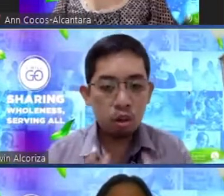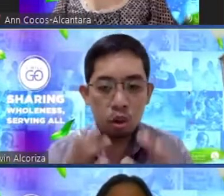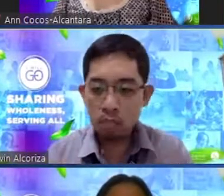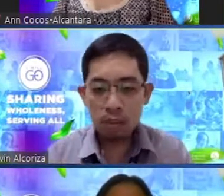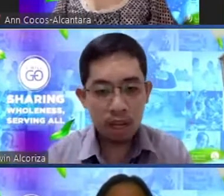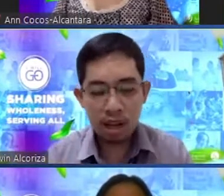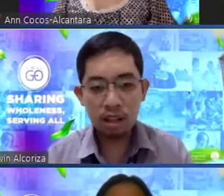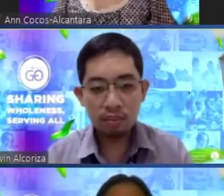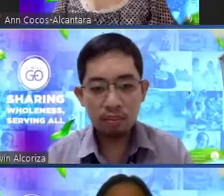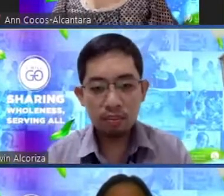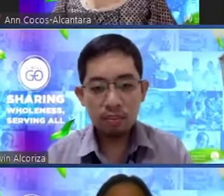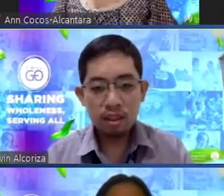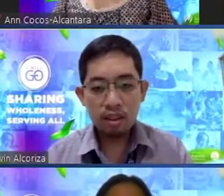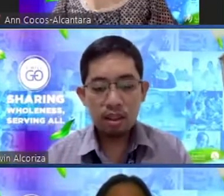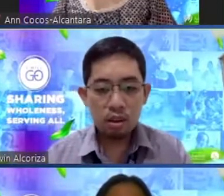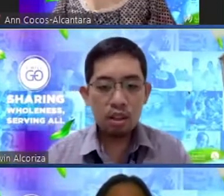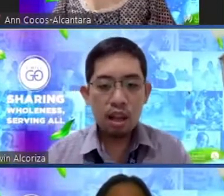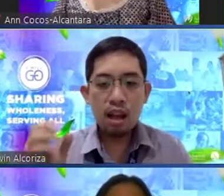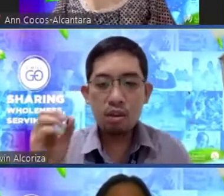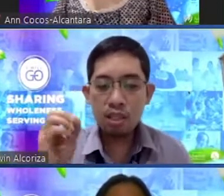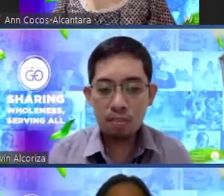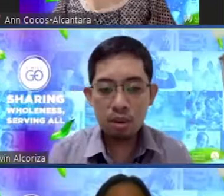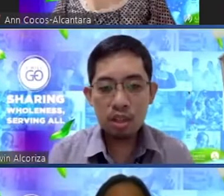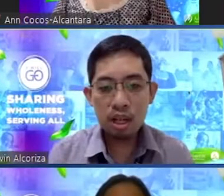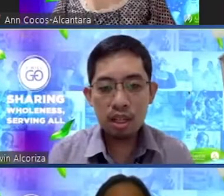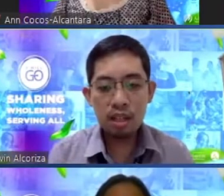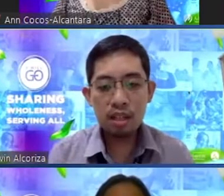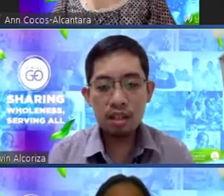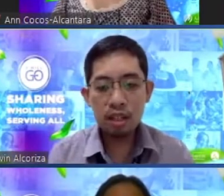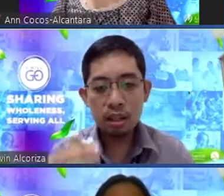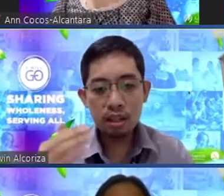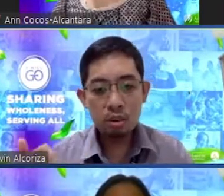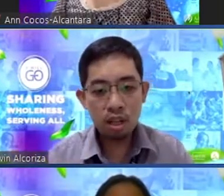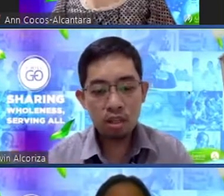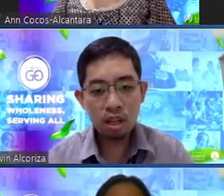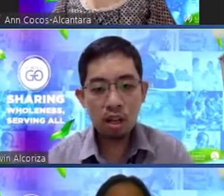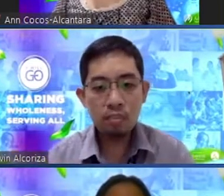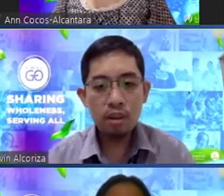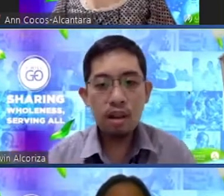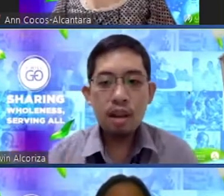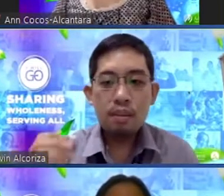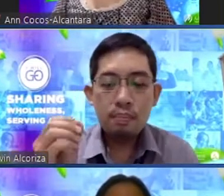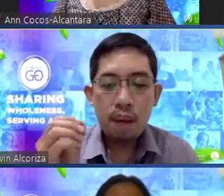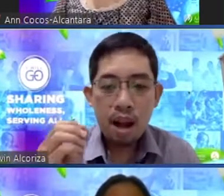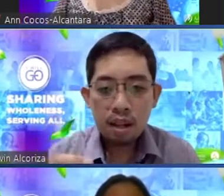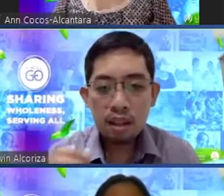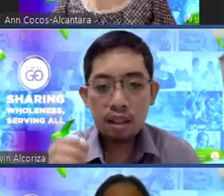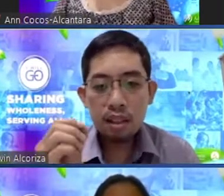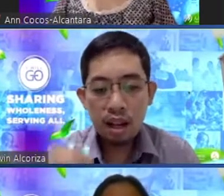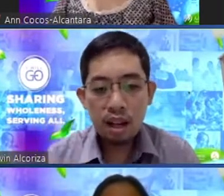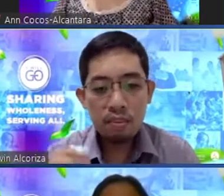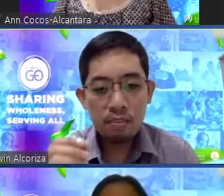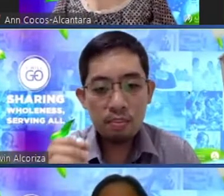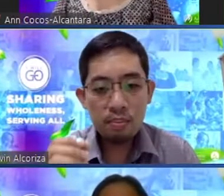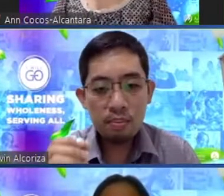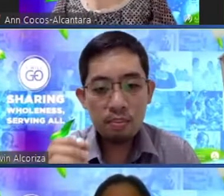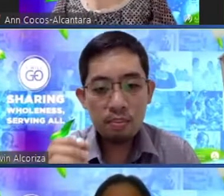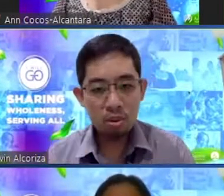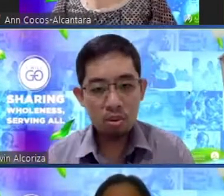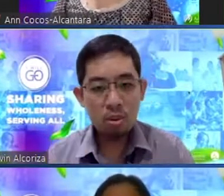test pero normal lahat ngayon sabi ko sa kanya sa bandang huling check-up bakit ka